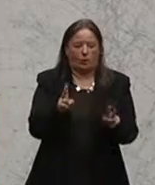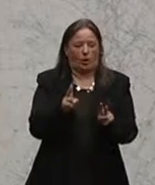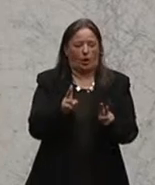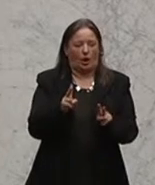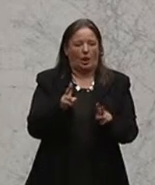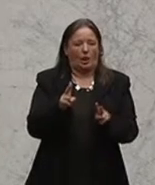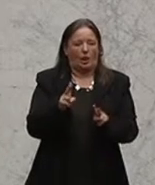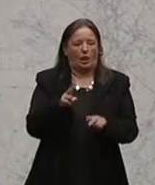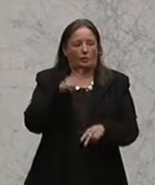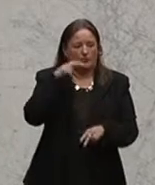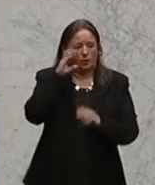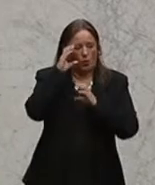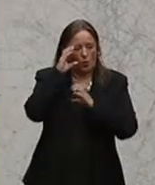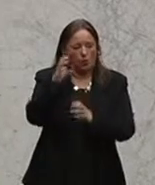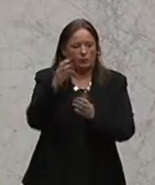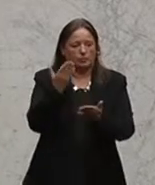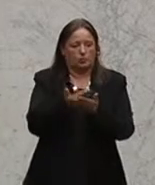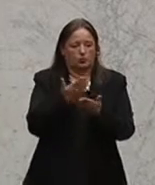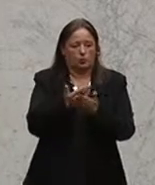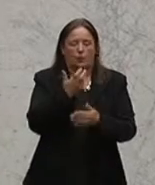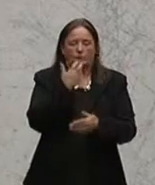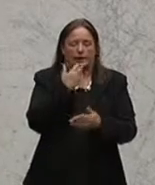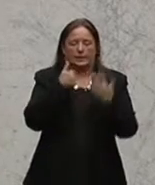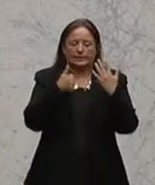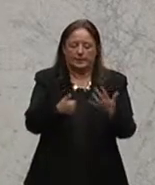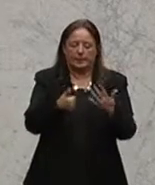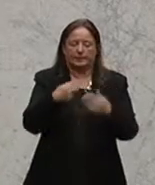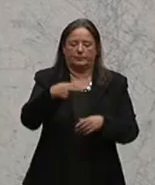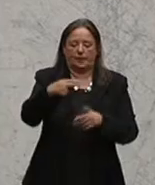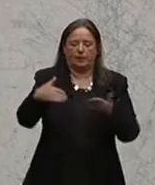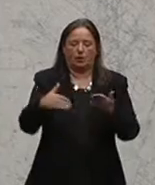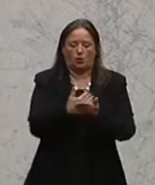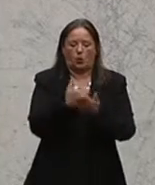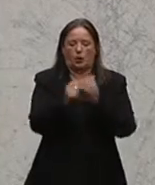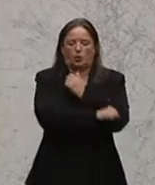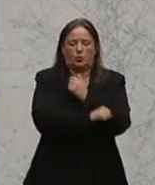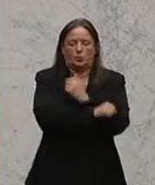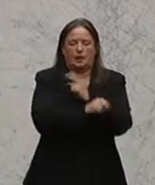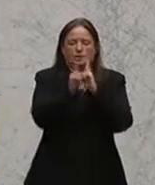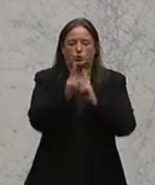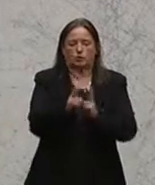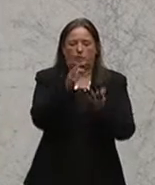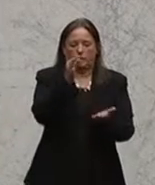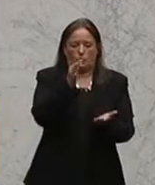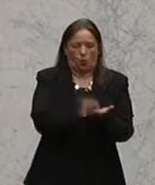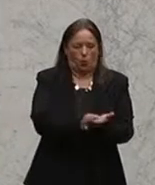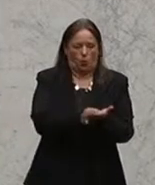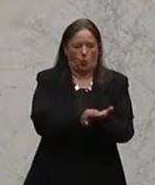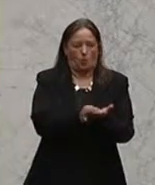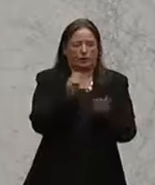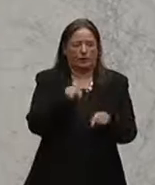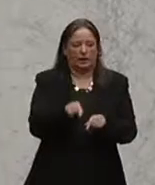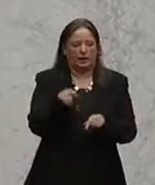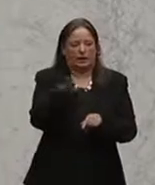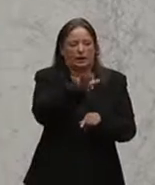dafür ein, dass es sechs weitere neue Gymnasiumstandorte gibt, und zwar in Gebieten